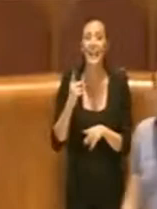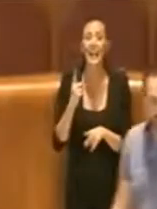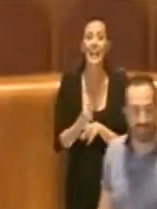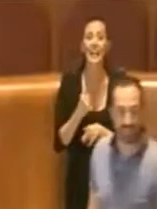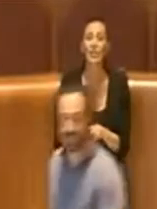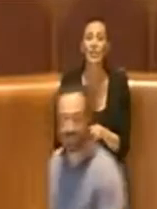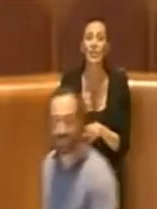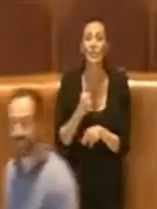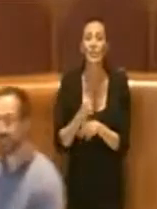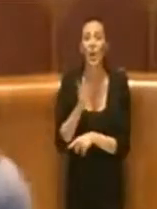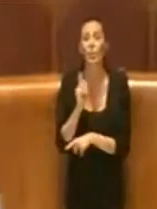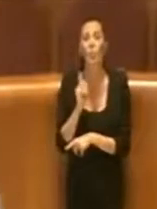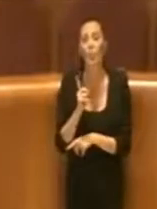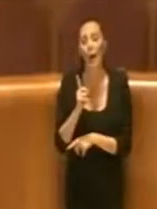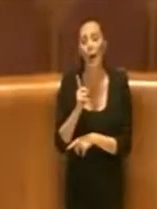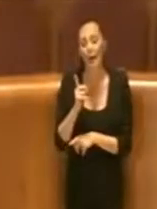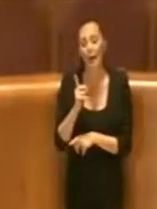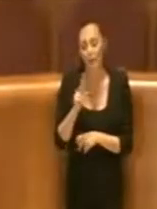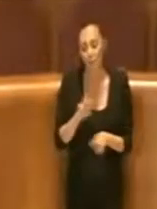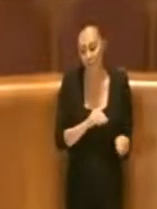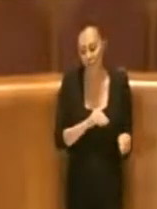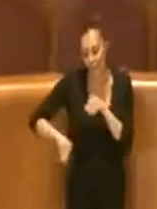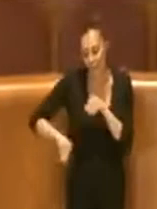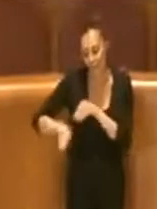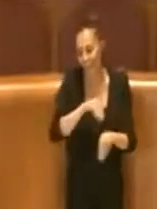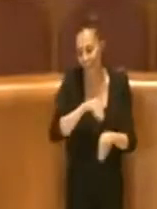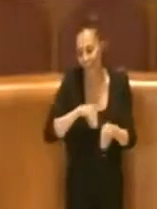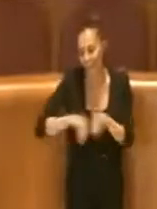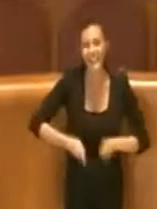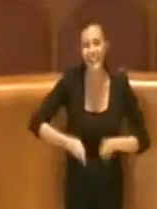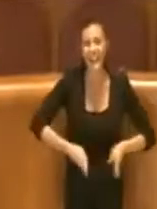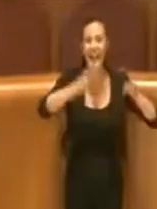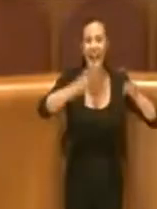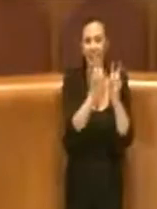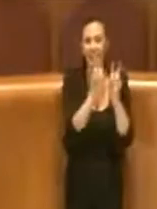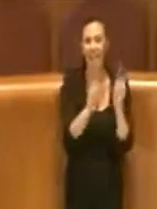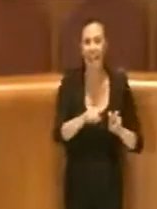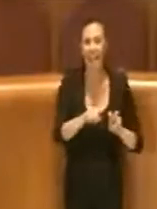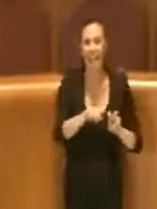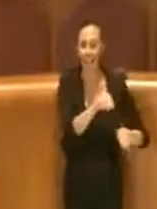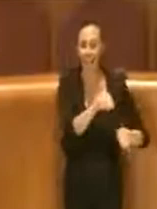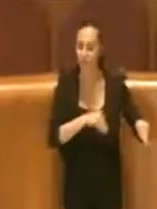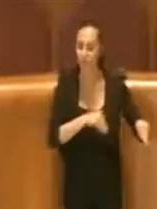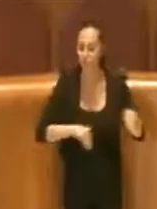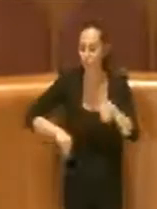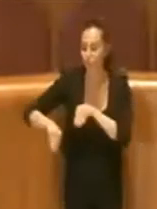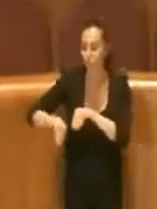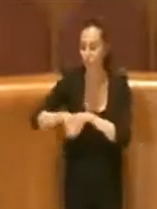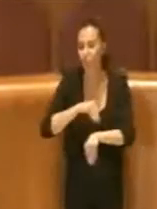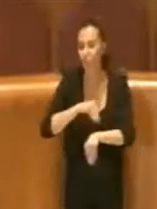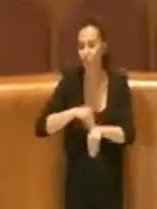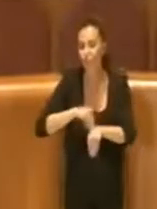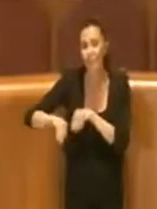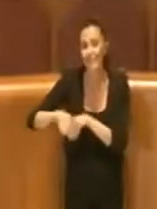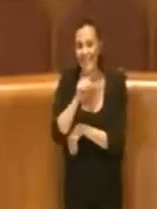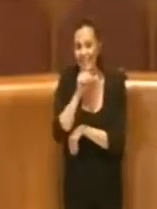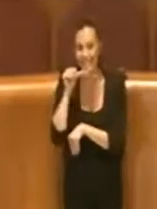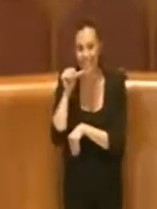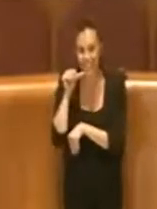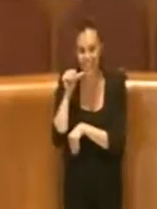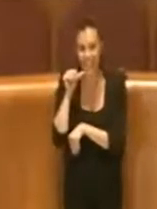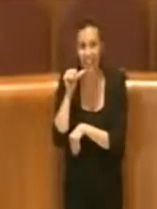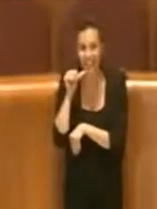variante urbanistica per spostare questa cabina elettrica della CEA che serve più o meno 700